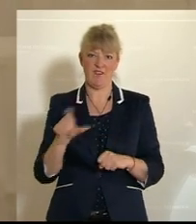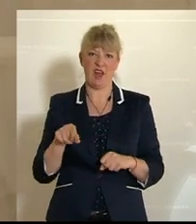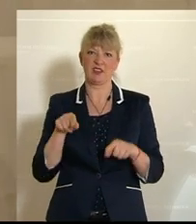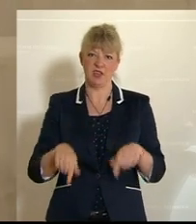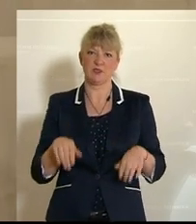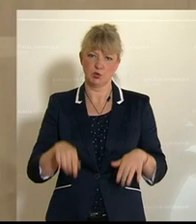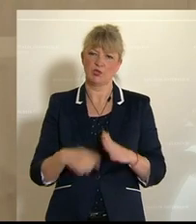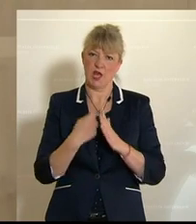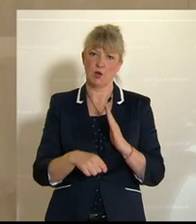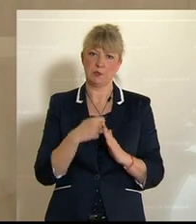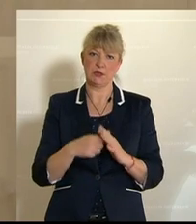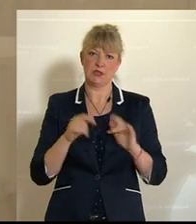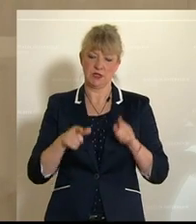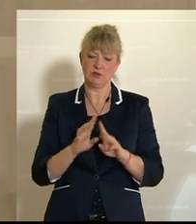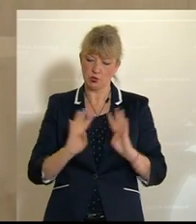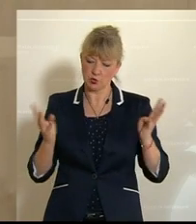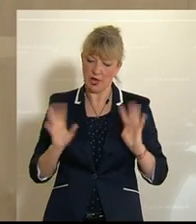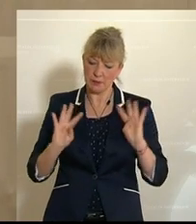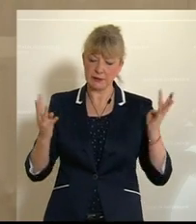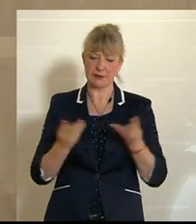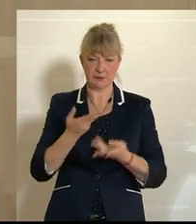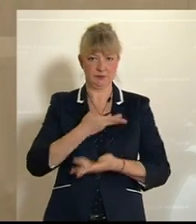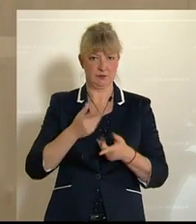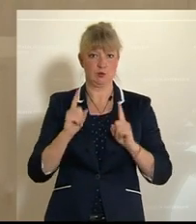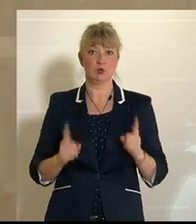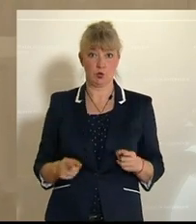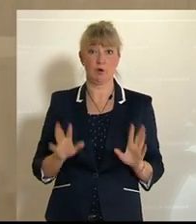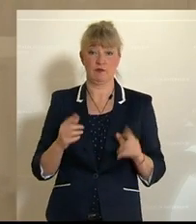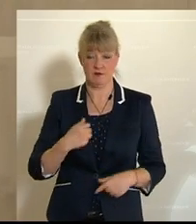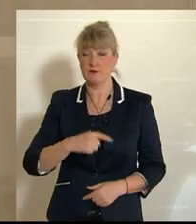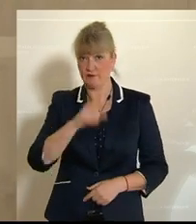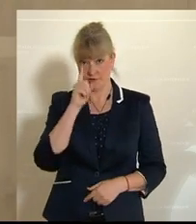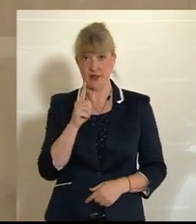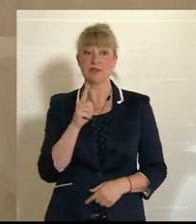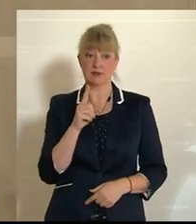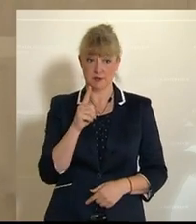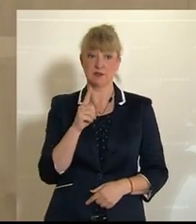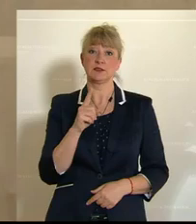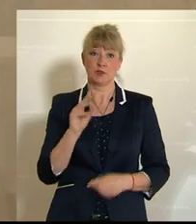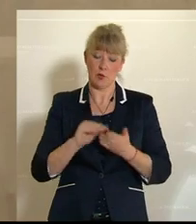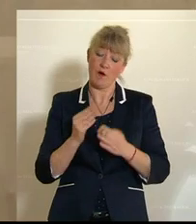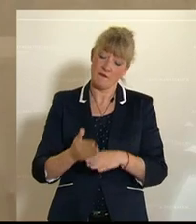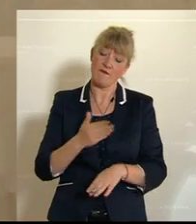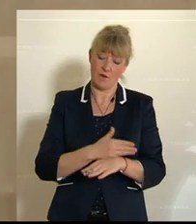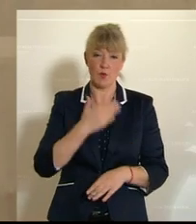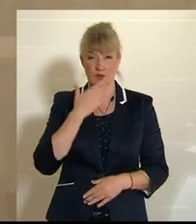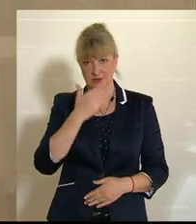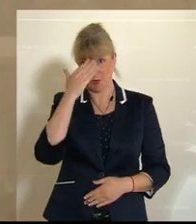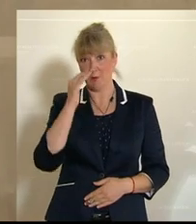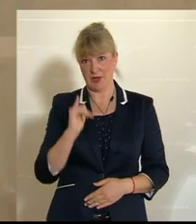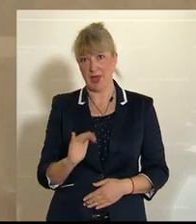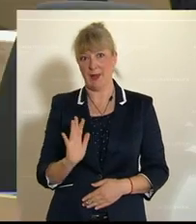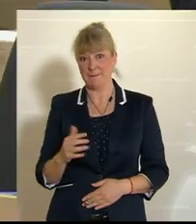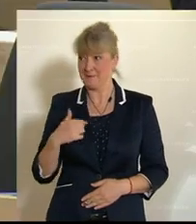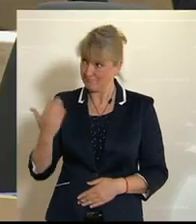behoben, dass wir die an einen Tisch bekommen. Denn wir wissen, es darf kein noch vor dem Sommer. Ja, ich